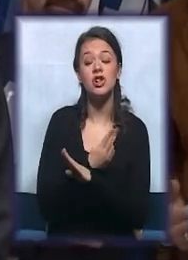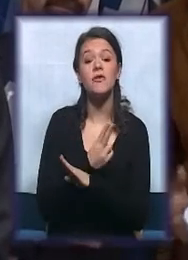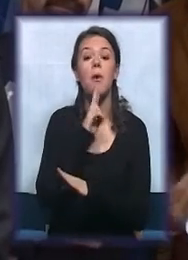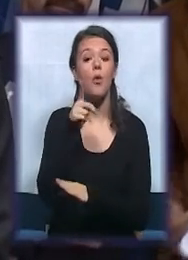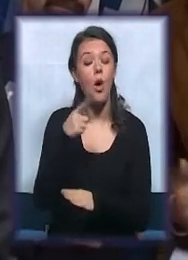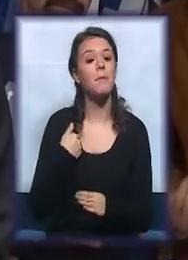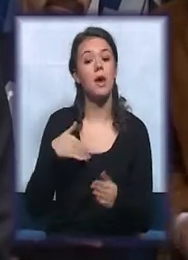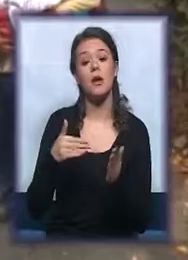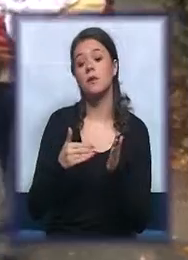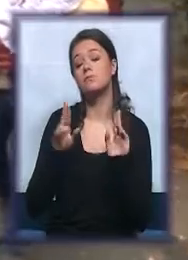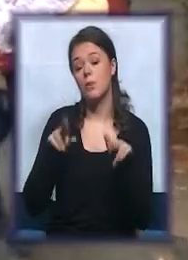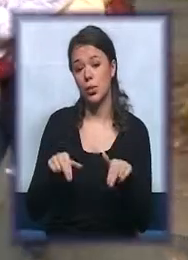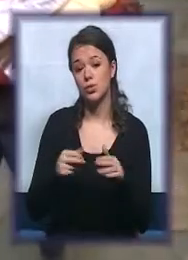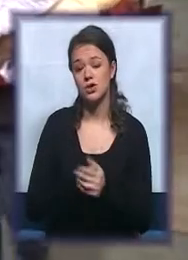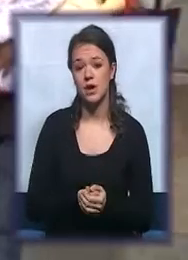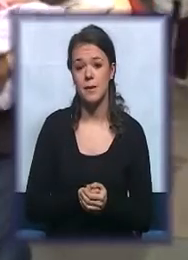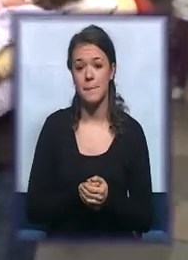u kojima je to moguće.